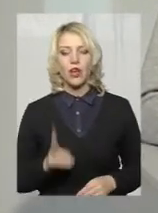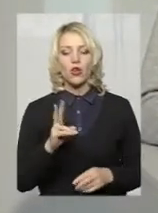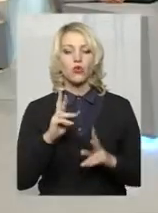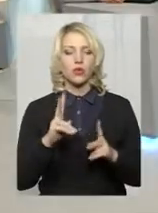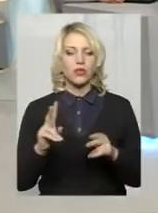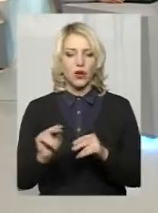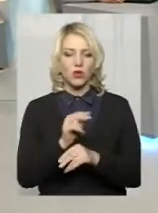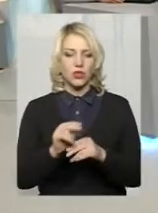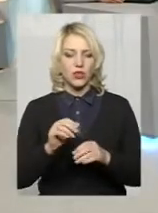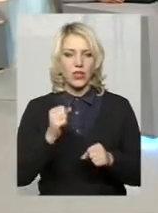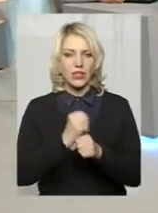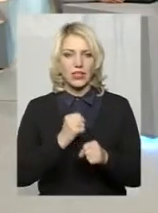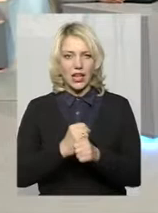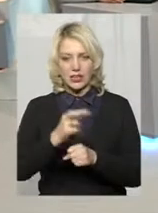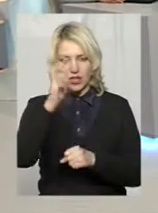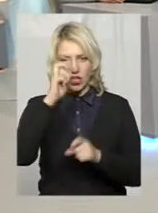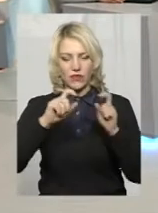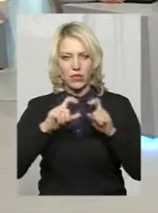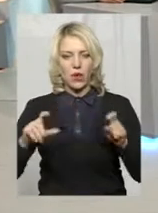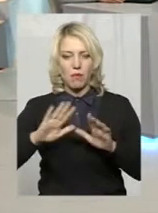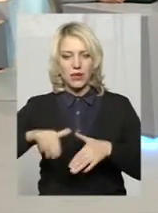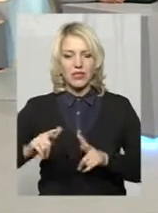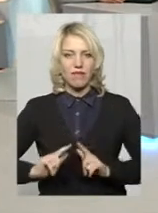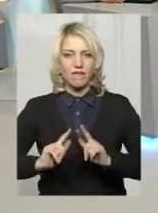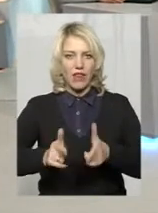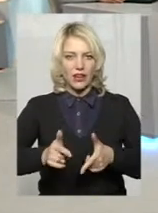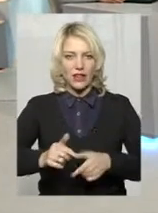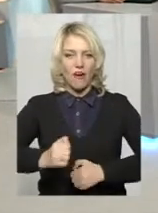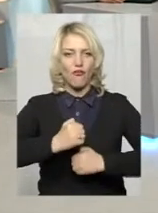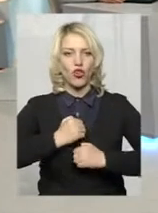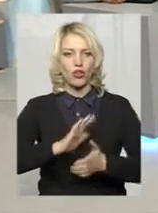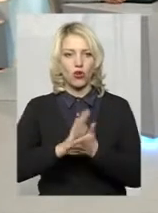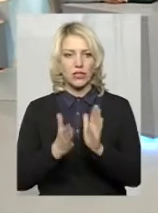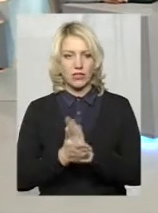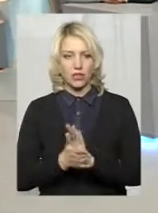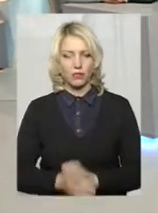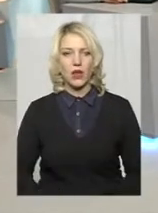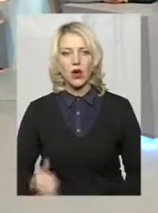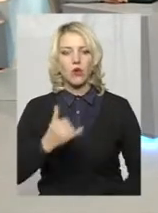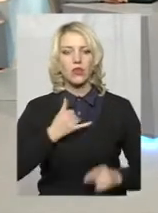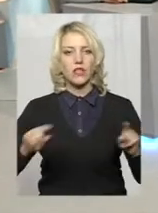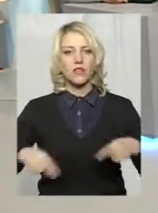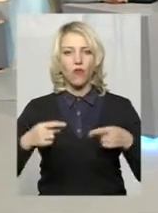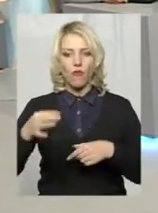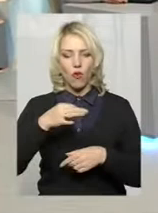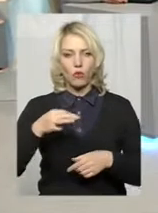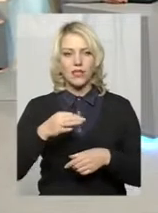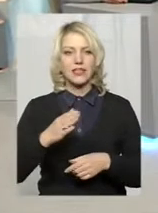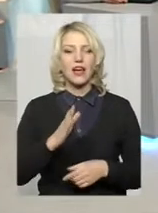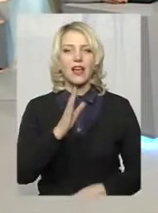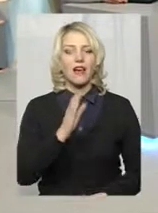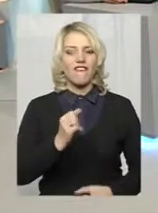діяльність державних структур в області після введення воєнного стану? У нас створена в області військова рада.